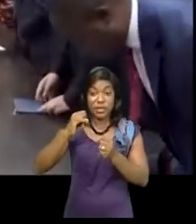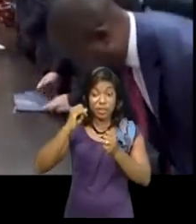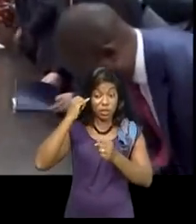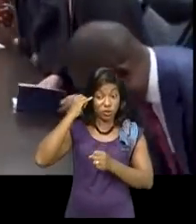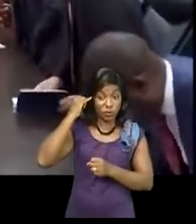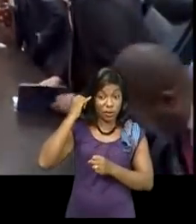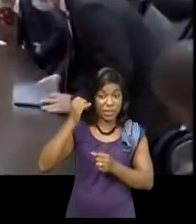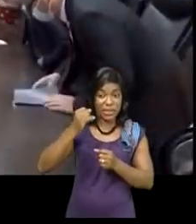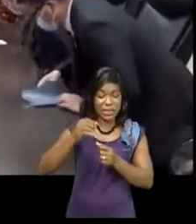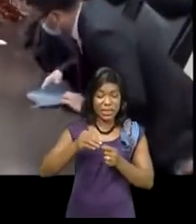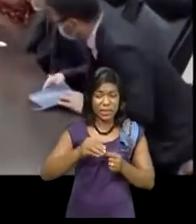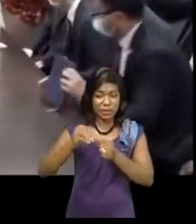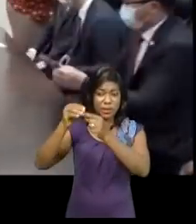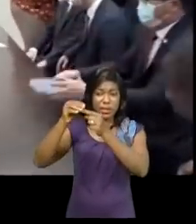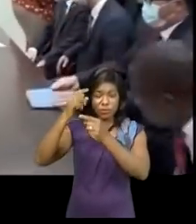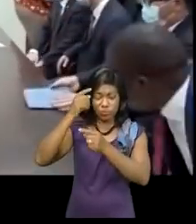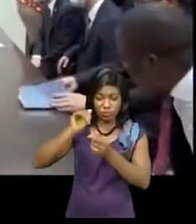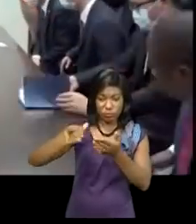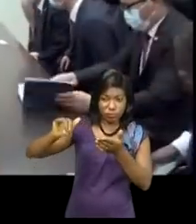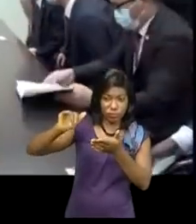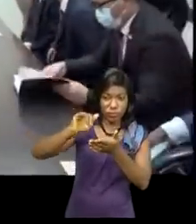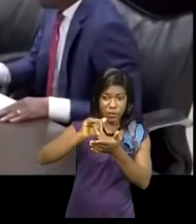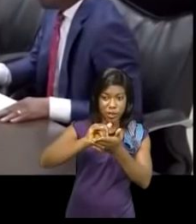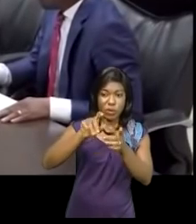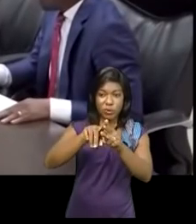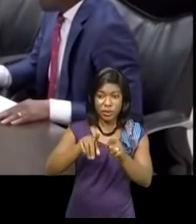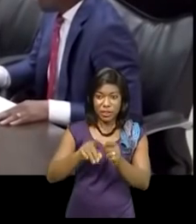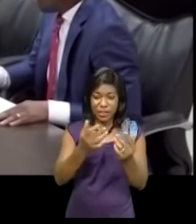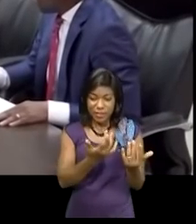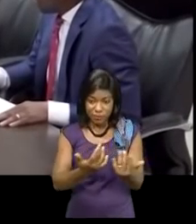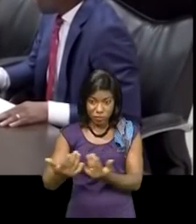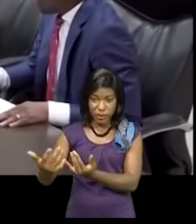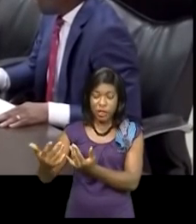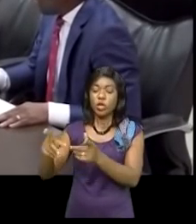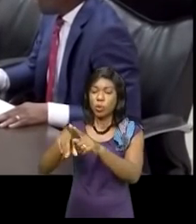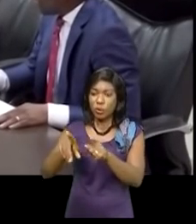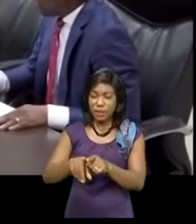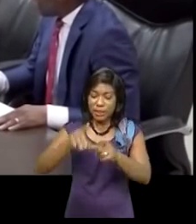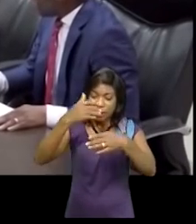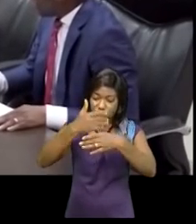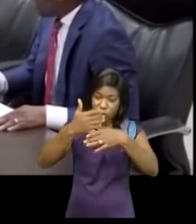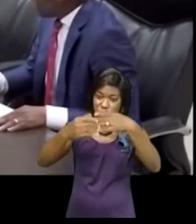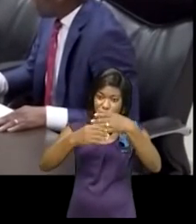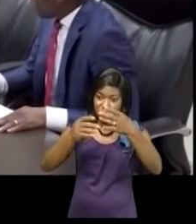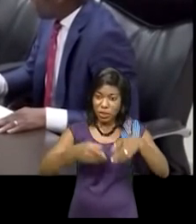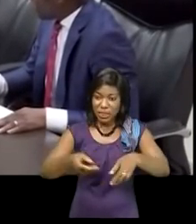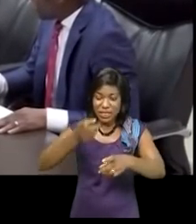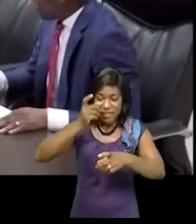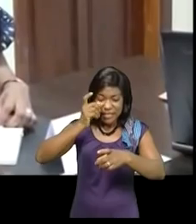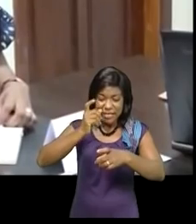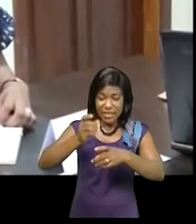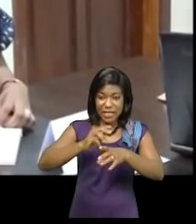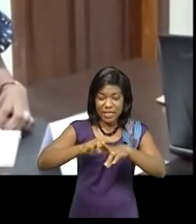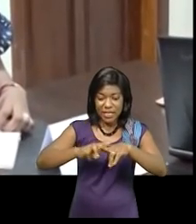spécialisée dans l'aviation, la technologie informatique, les infrastructures, notamment la construction des chemins de fer, mais